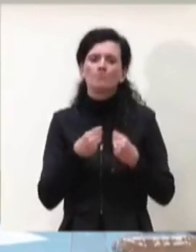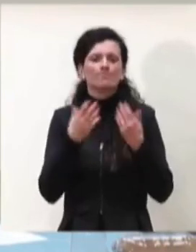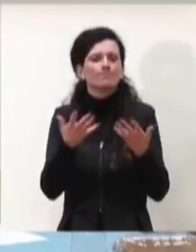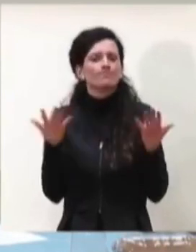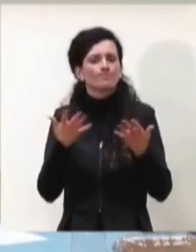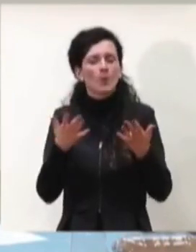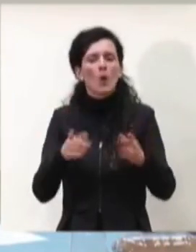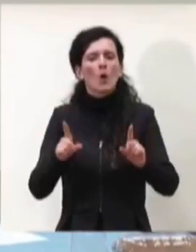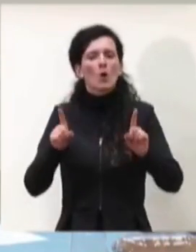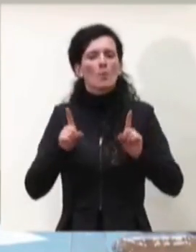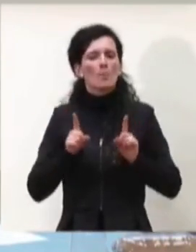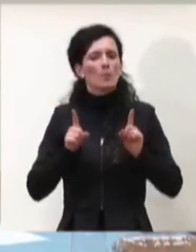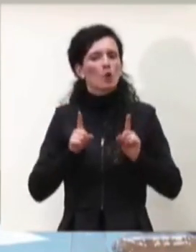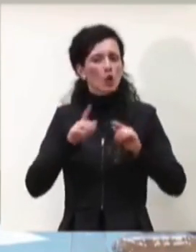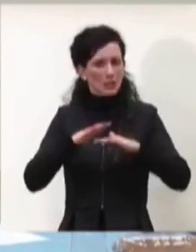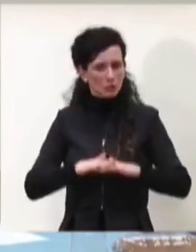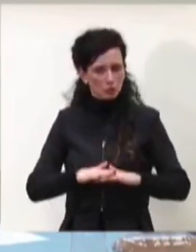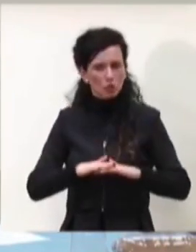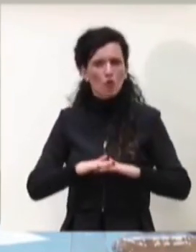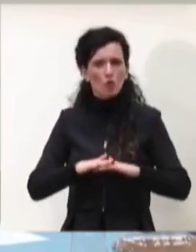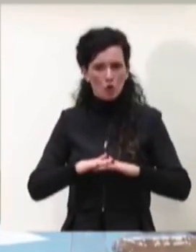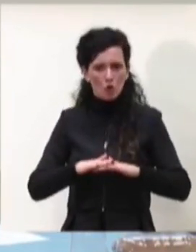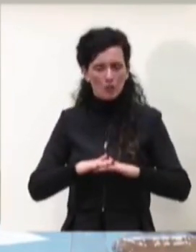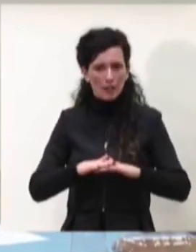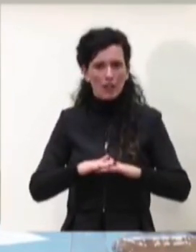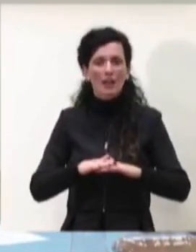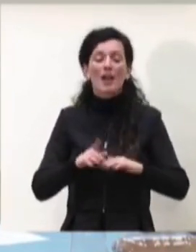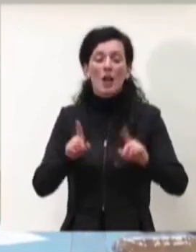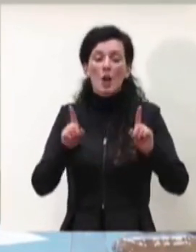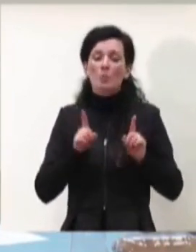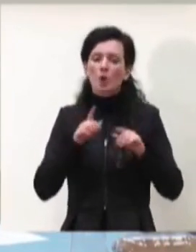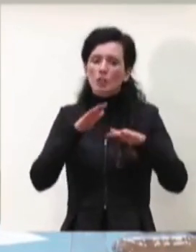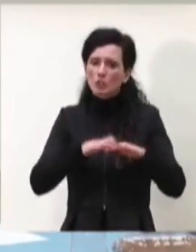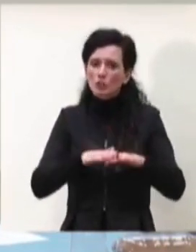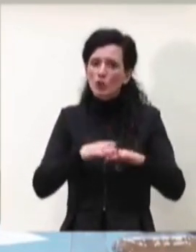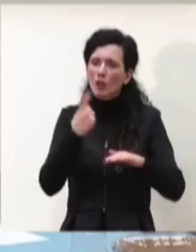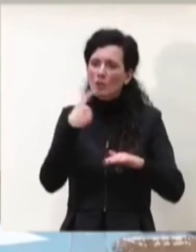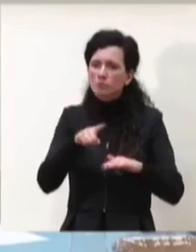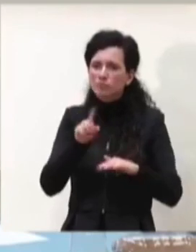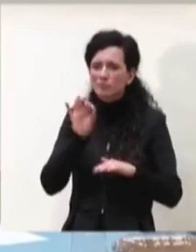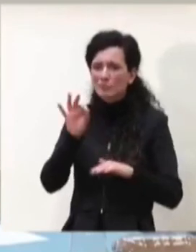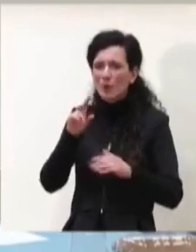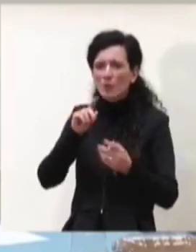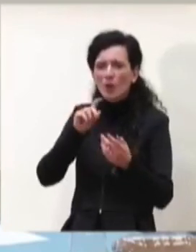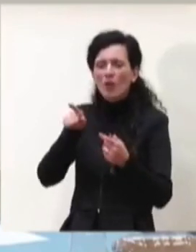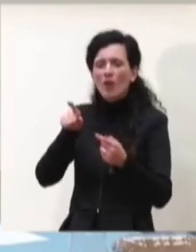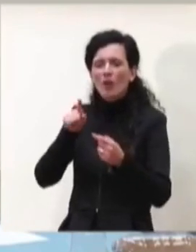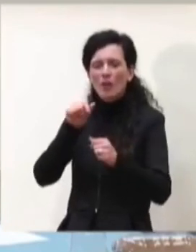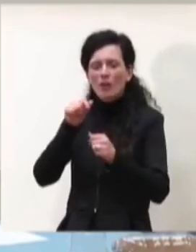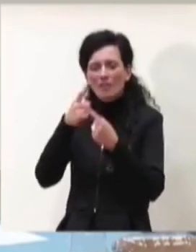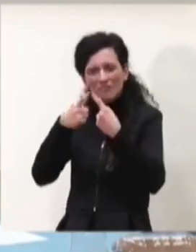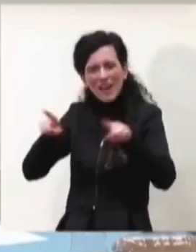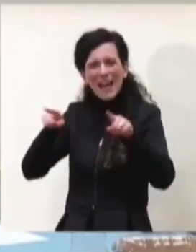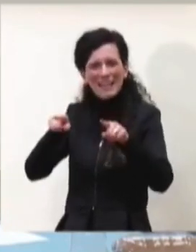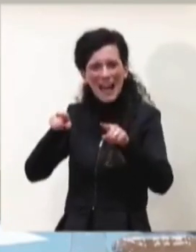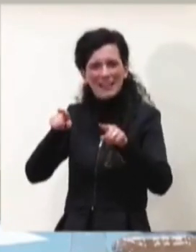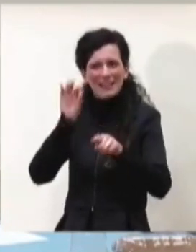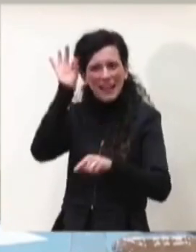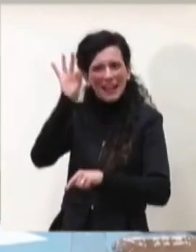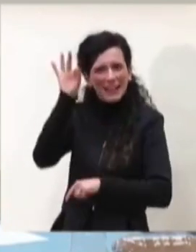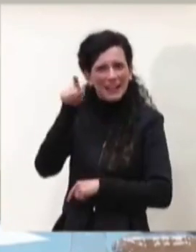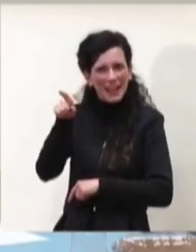anche rispetto alla cosiddetta variante inglese. Avevamo già sottolineato che